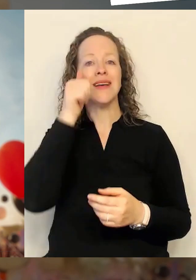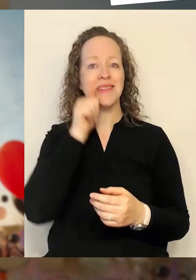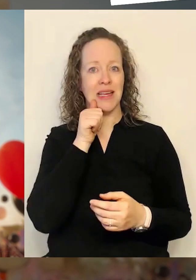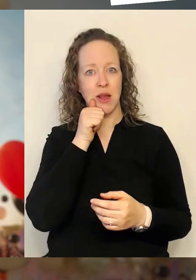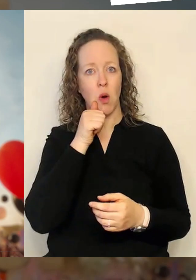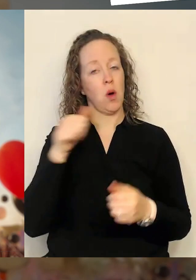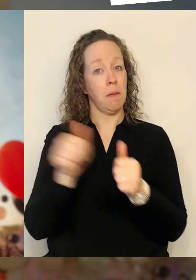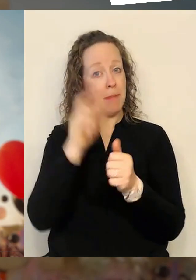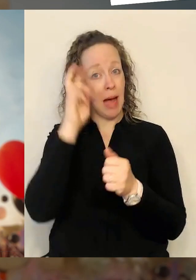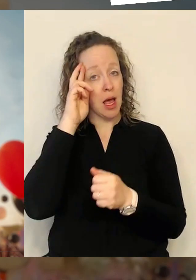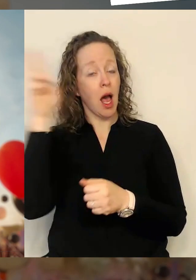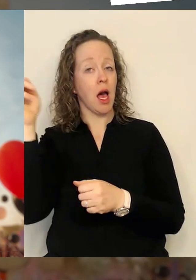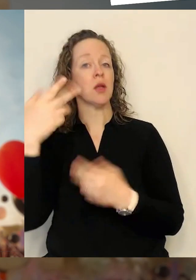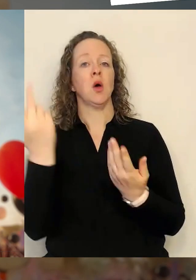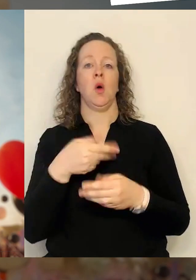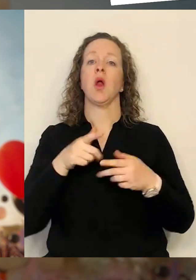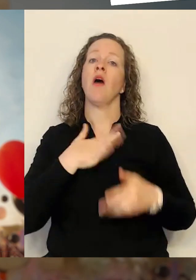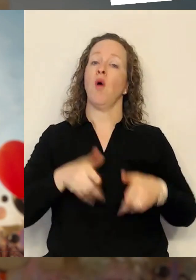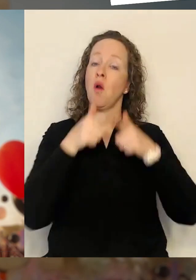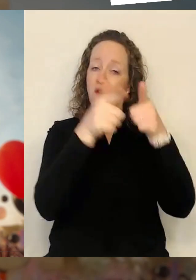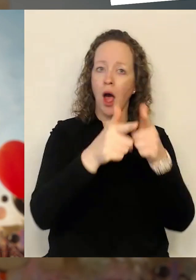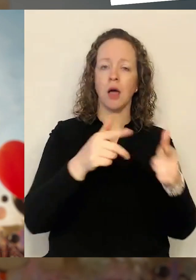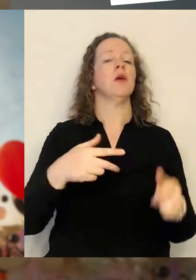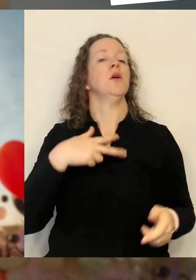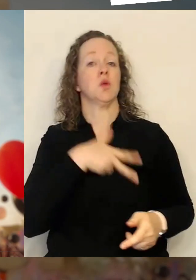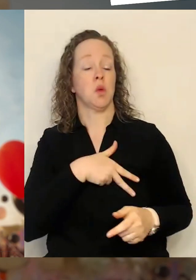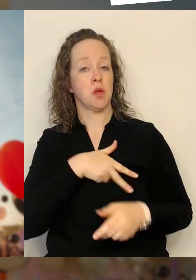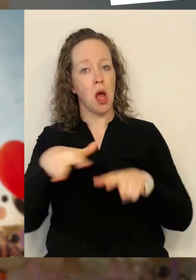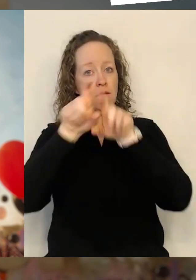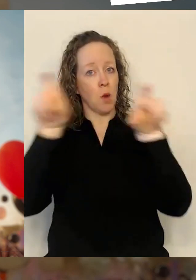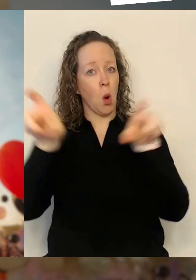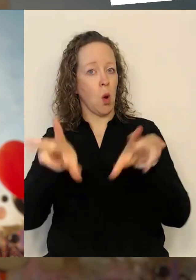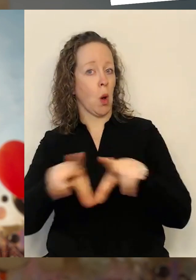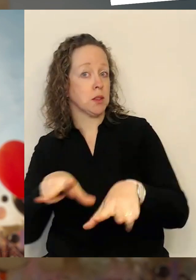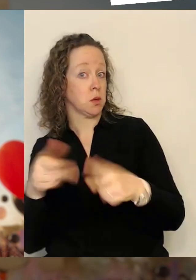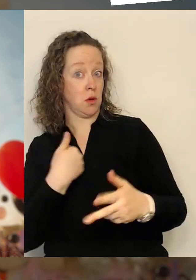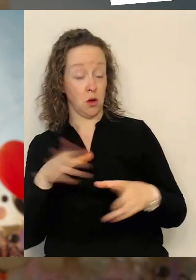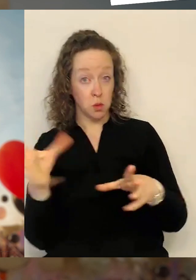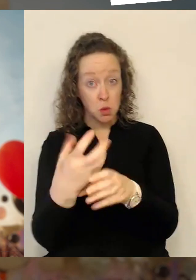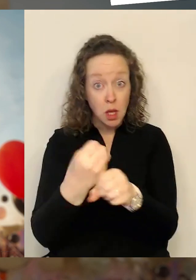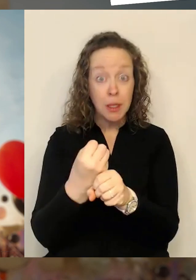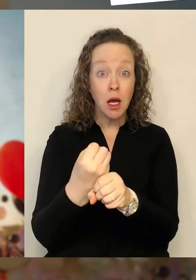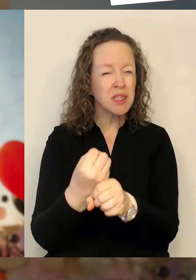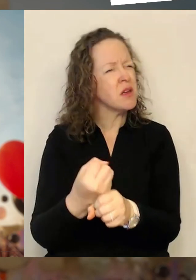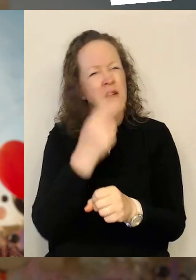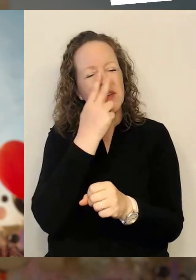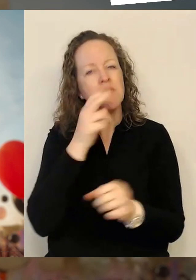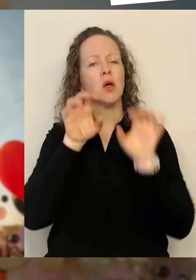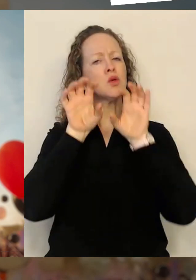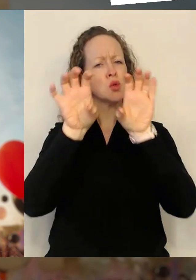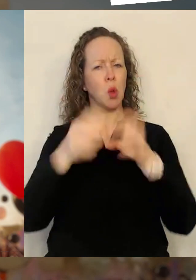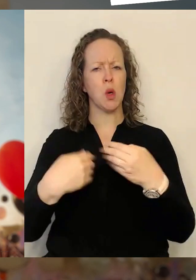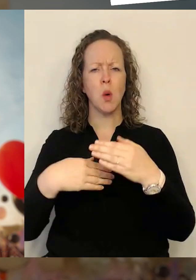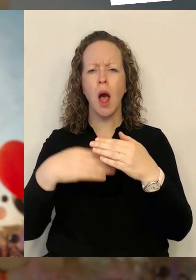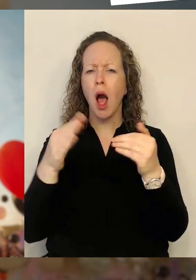Wohlfahrtsverbänden, Sozialorganisationen zusammen? Vielleicht können Sie uns da noch ein bisschen sagen, wie Sie genau dann über Strukturen auch Menschen erreichen,